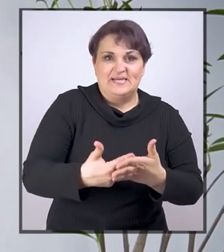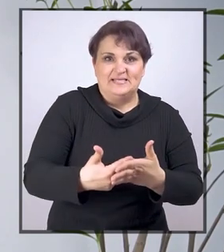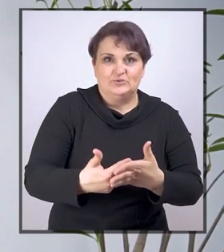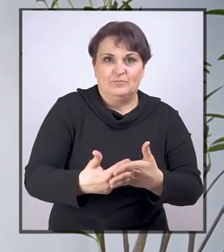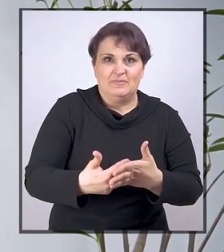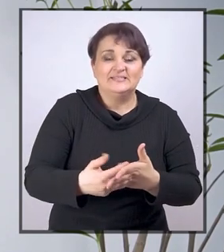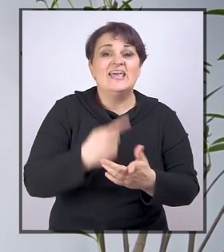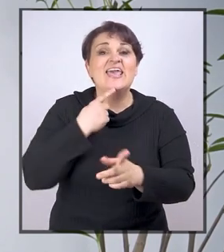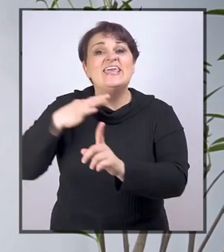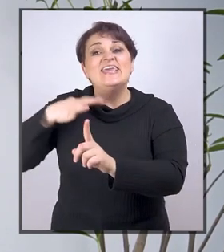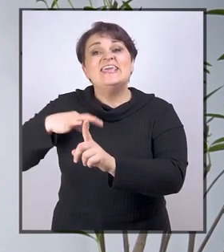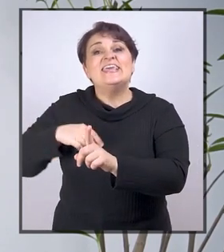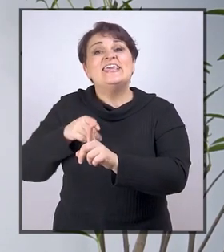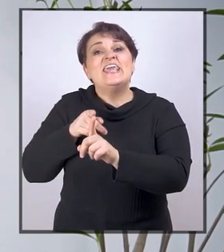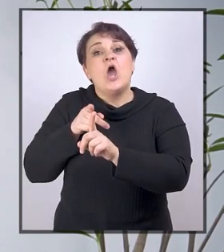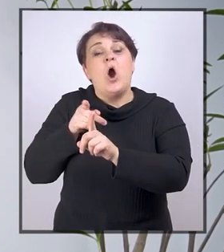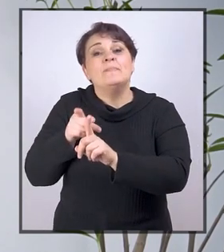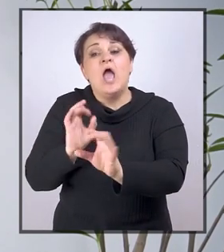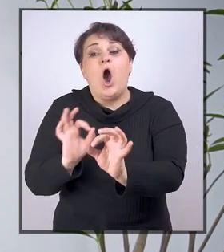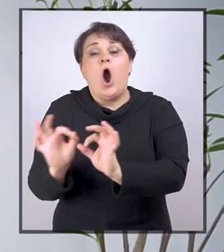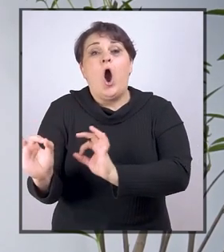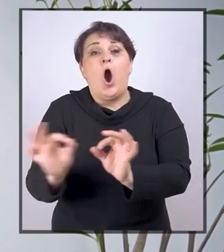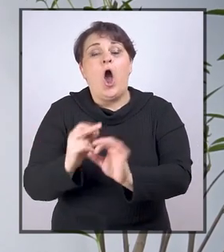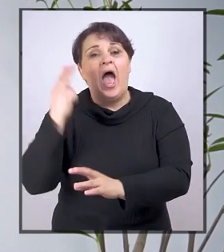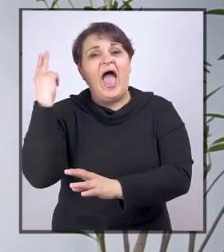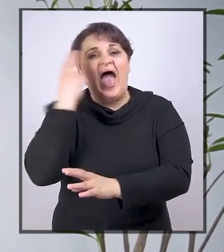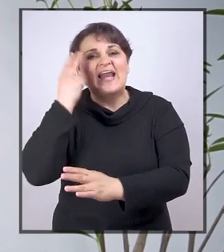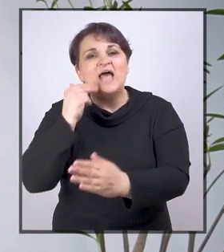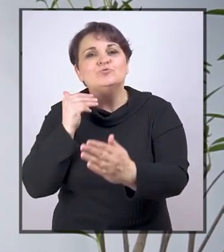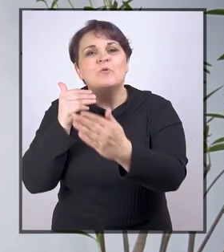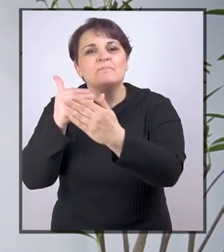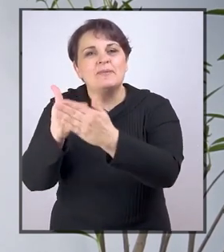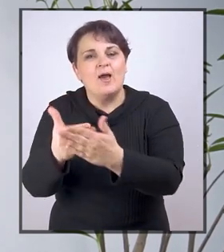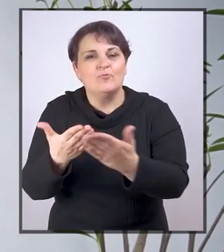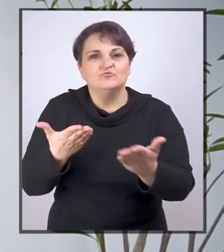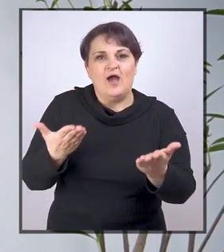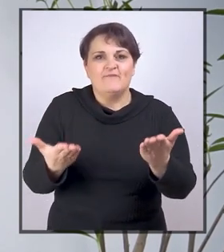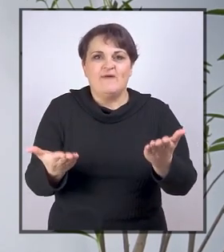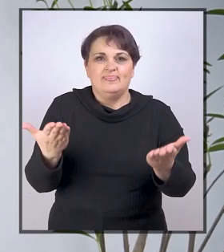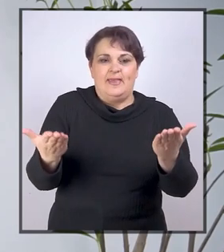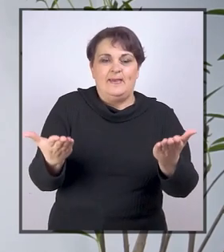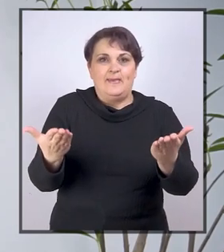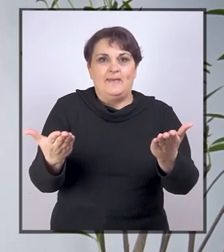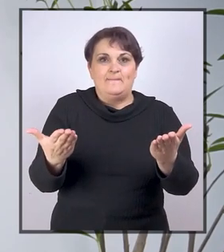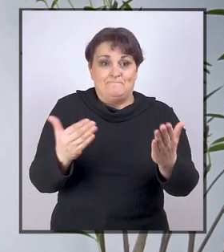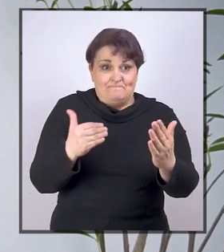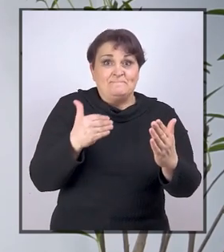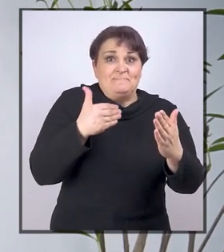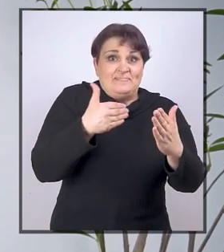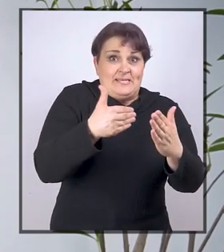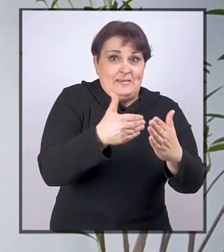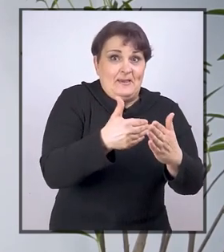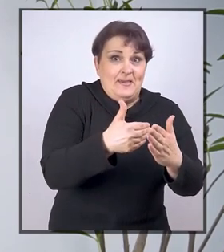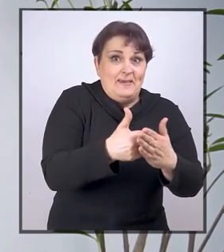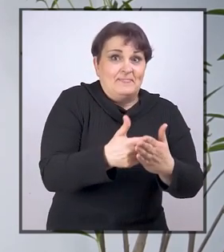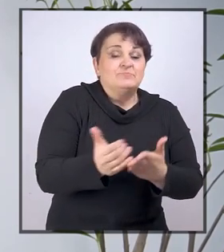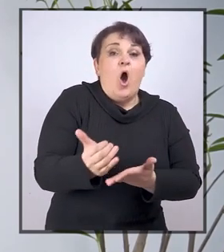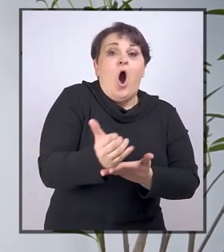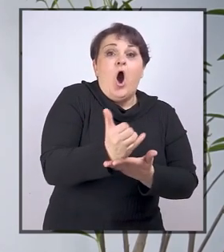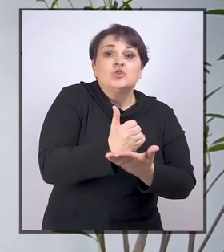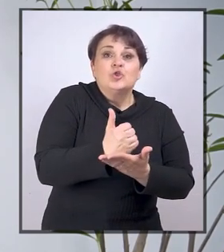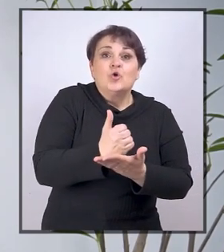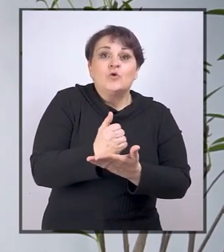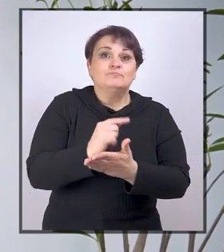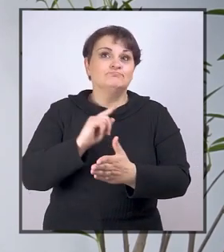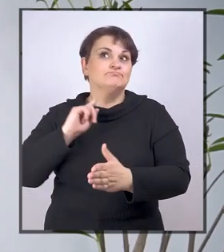pristupačnosti i obaveze obezbjeđenja razumnog prilagođavanja. Pristupačnost